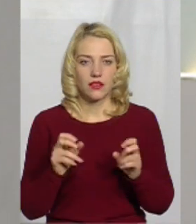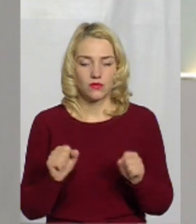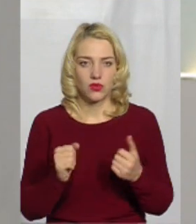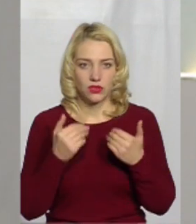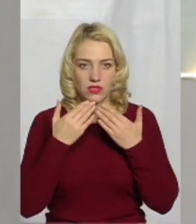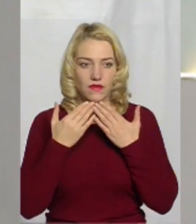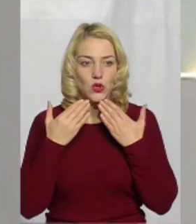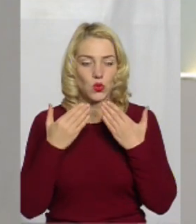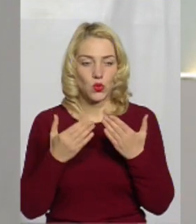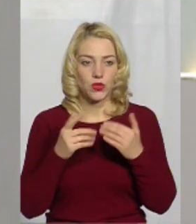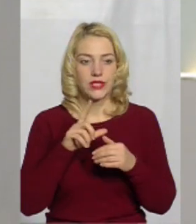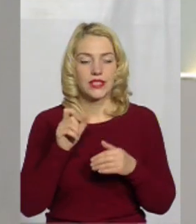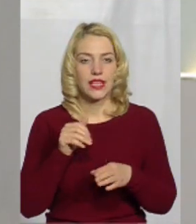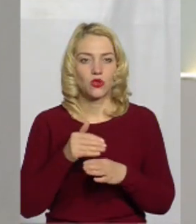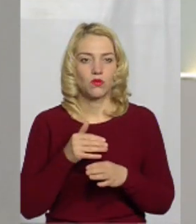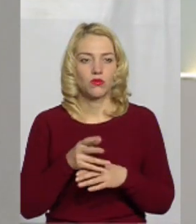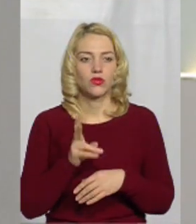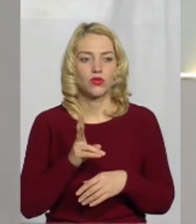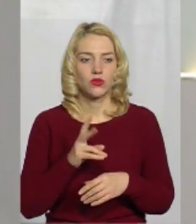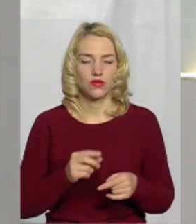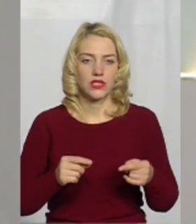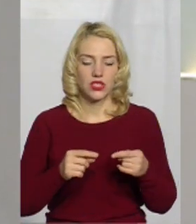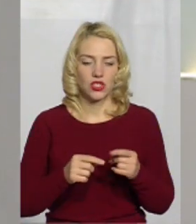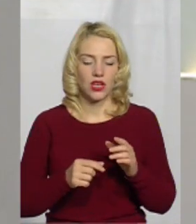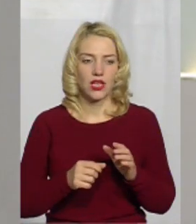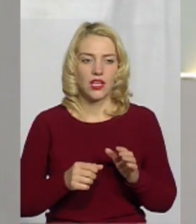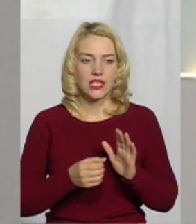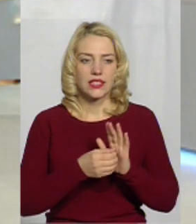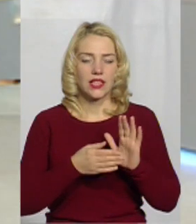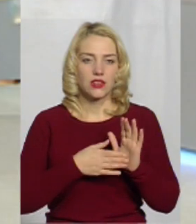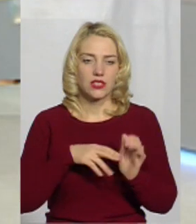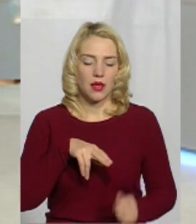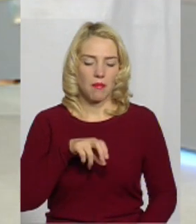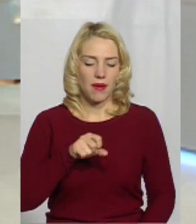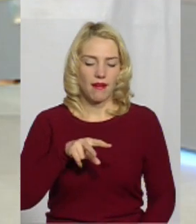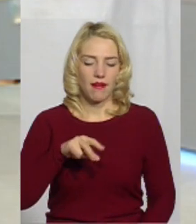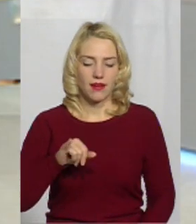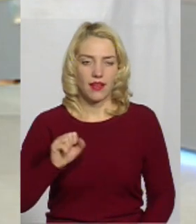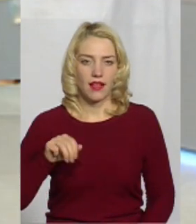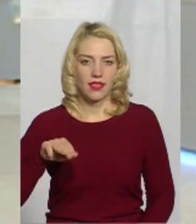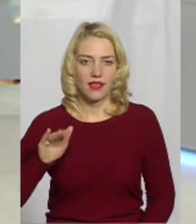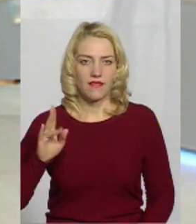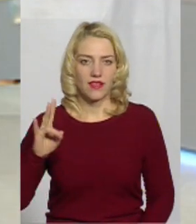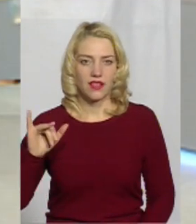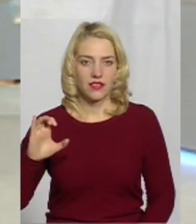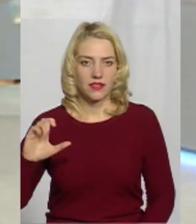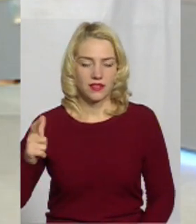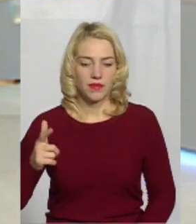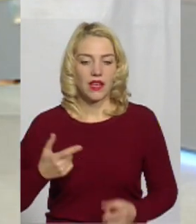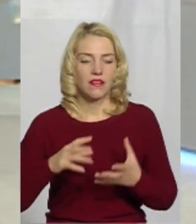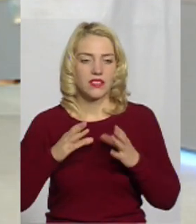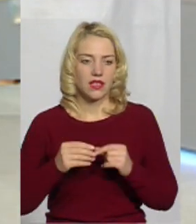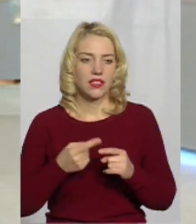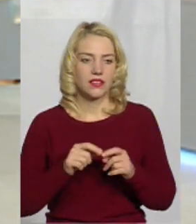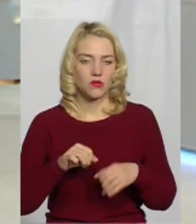звернутися за допомогою, хто визначає статус паліативності? Ну, взагалі, це може бути лікар